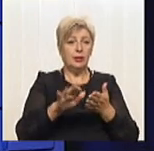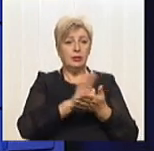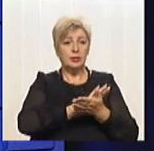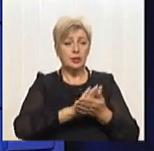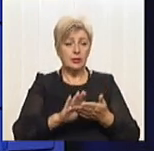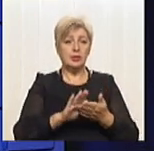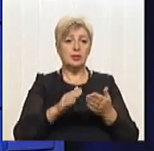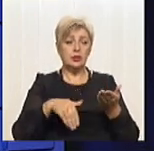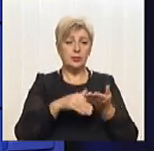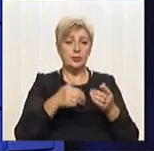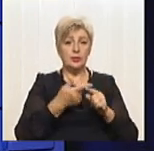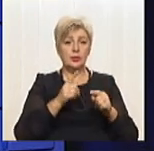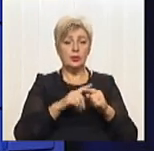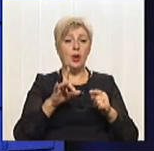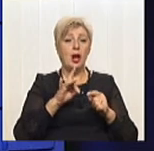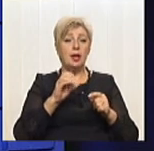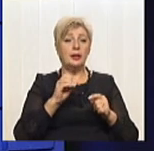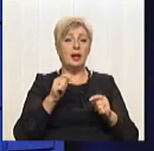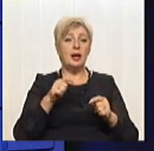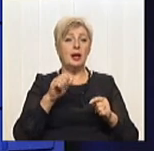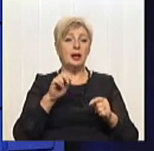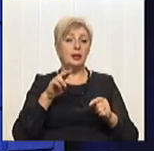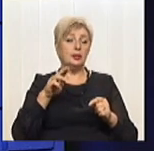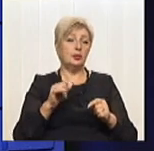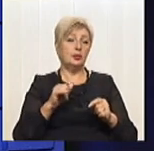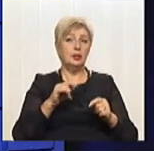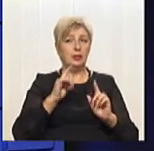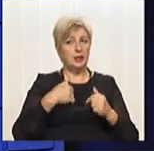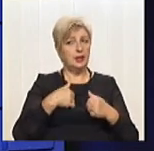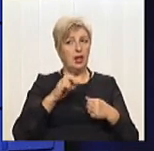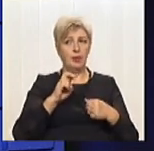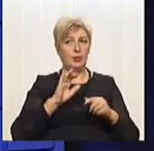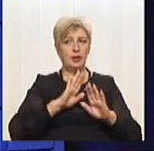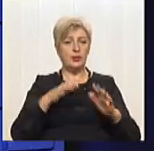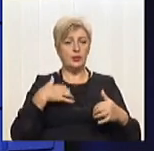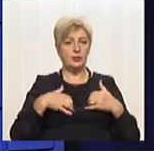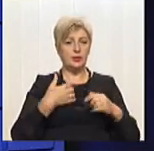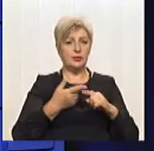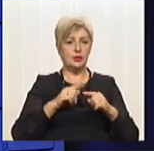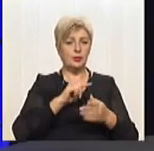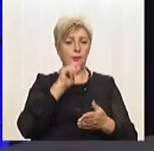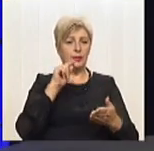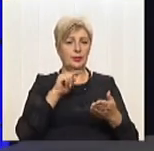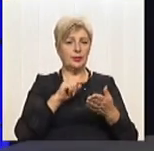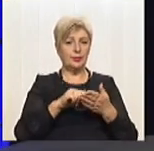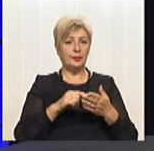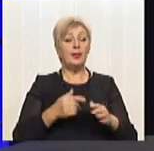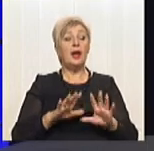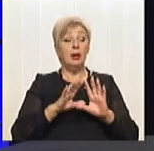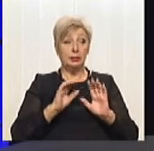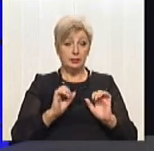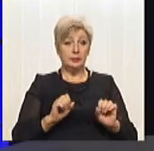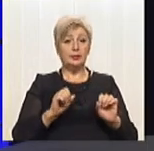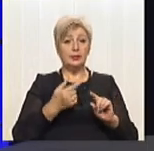реагента. Я б тут був дуже спокійним і не поспішав без цих питань. Добре, ну тоді ось на цьому поставимо